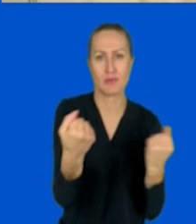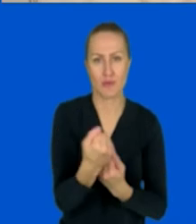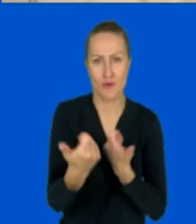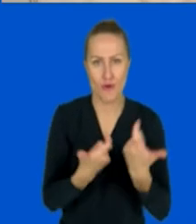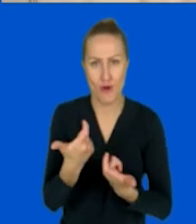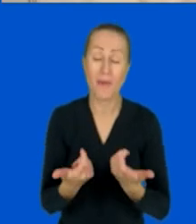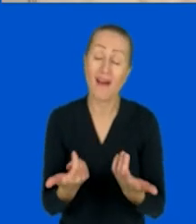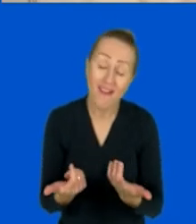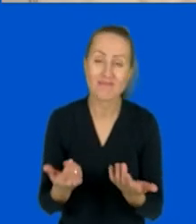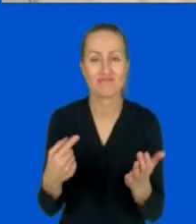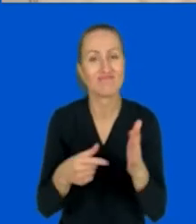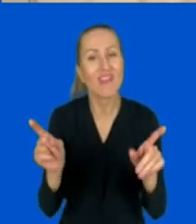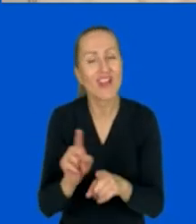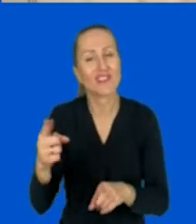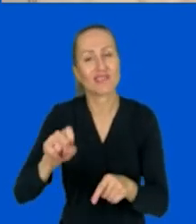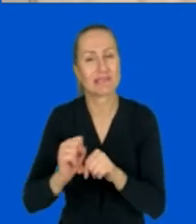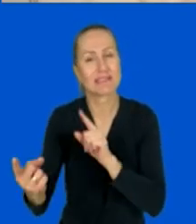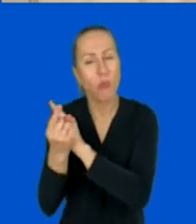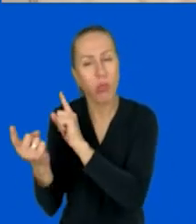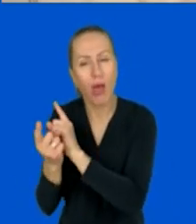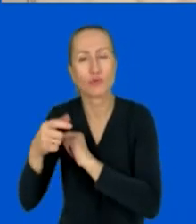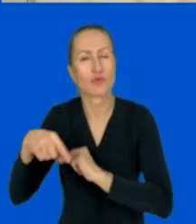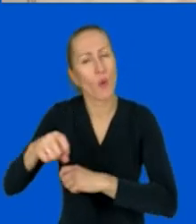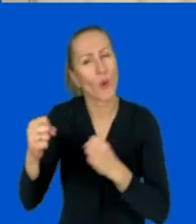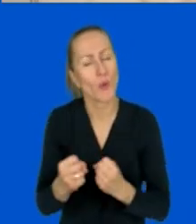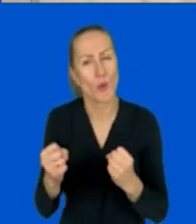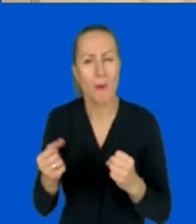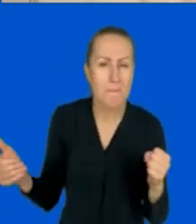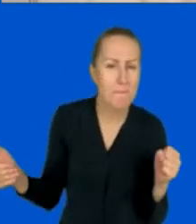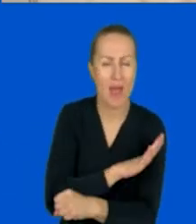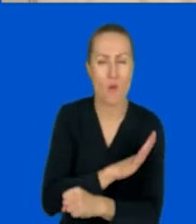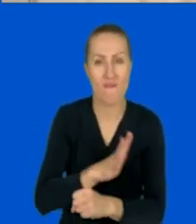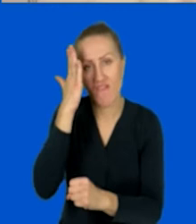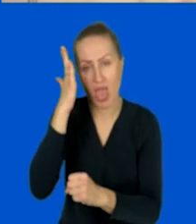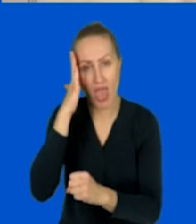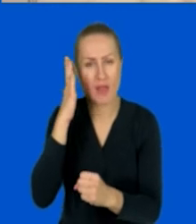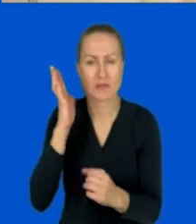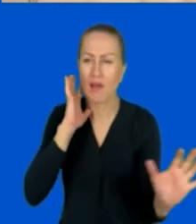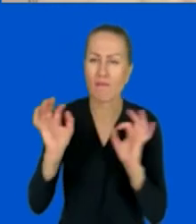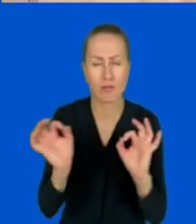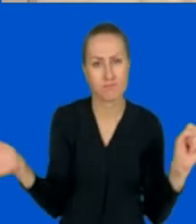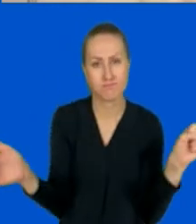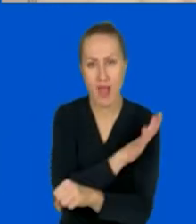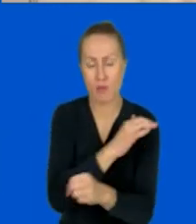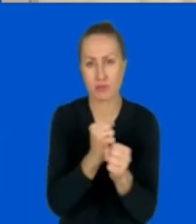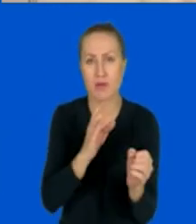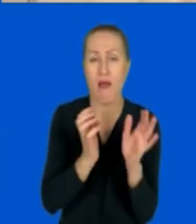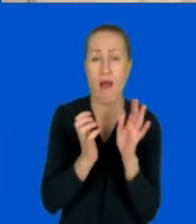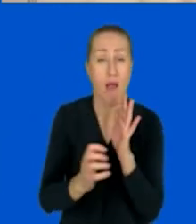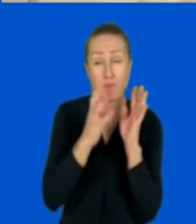Nudne są też takie spotkania, które są strasznie przeładowane tematami do przegadania. Czyli im